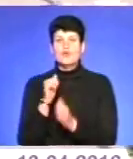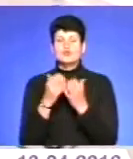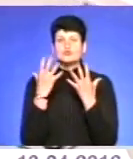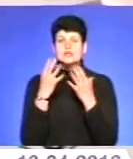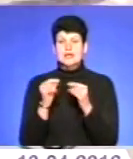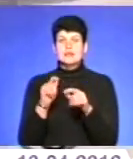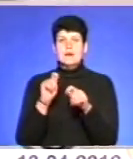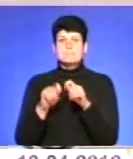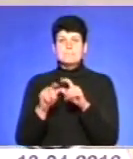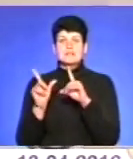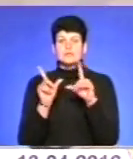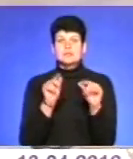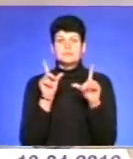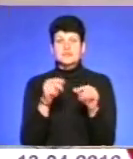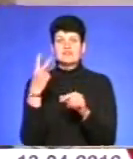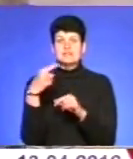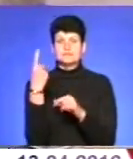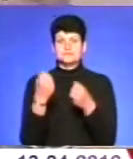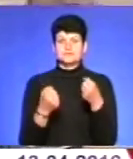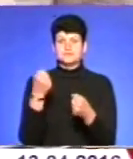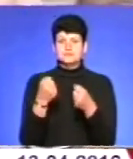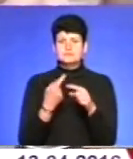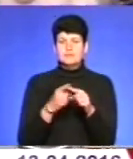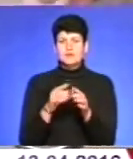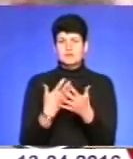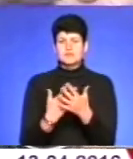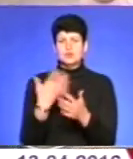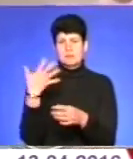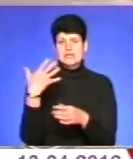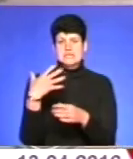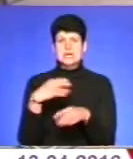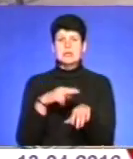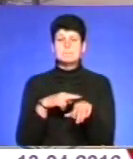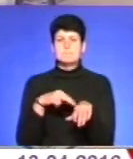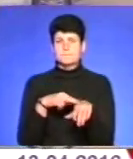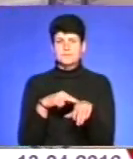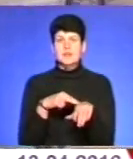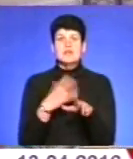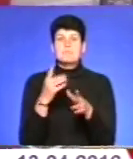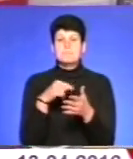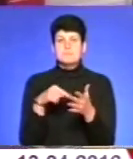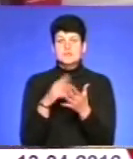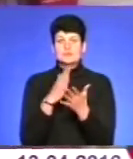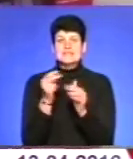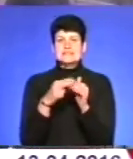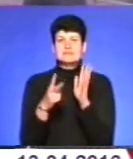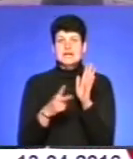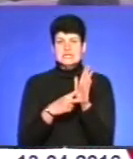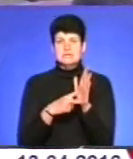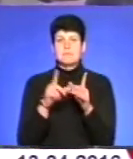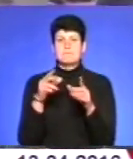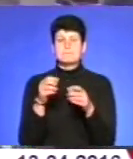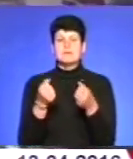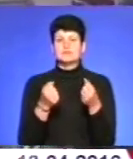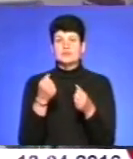Тернополя виїжджає 21 екіпаж, а це близько 50 патрульних. Містом курсує 17 автопатрулів, ще чотири